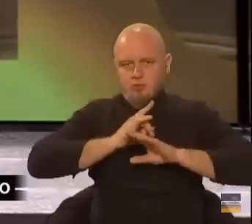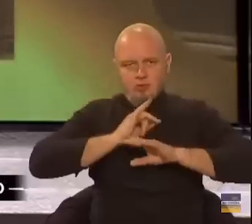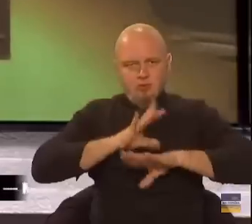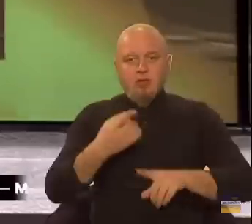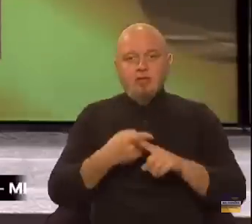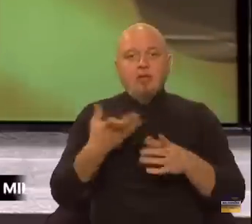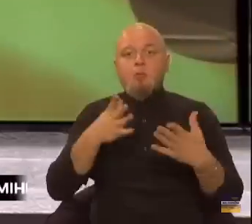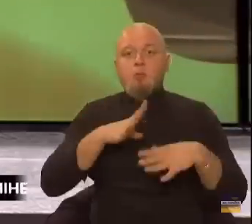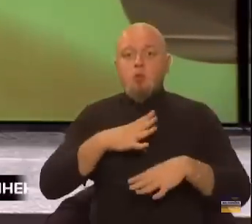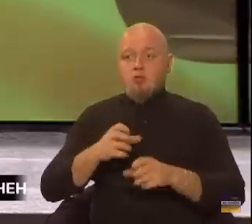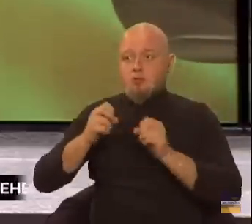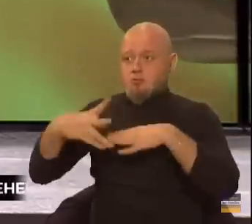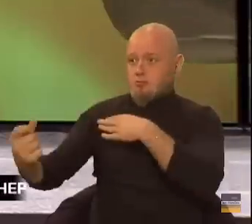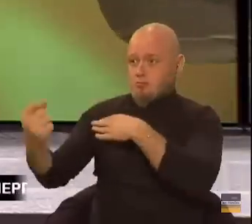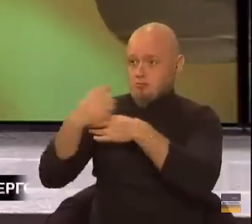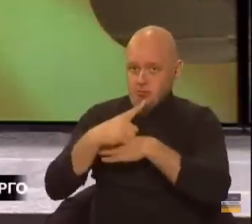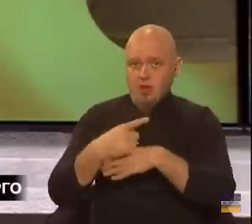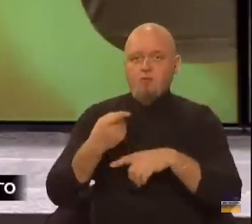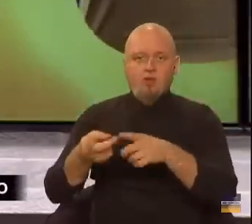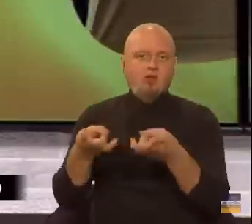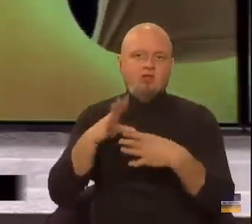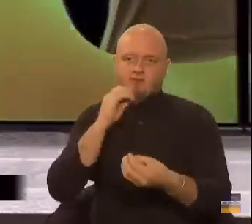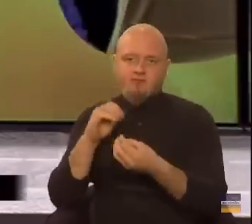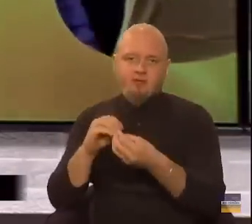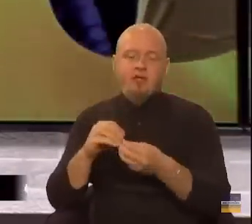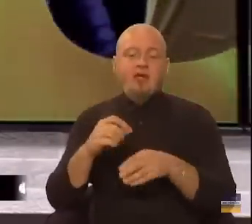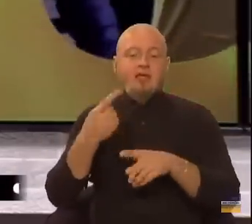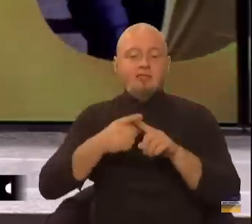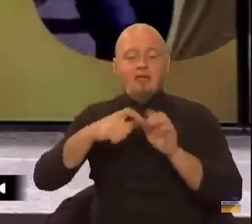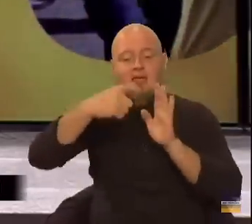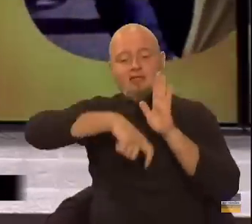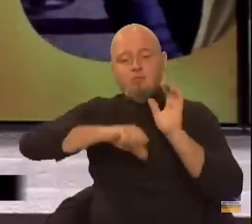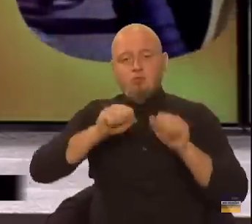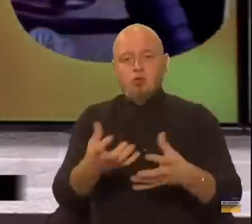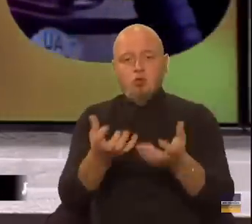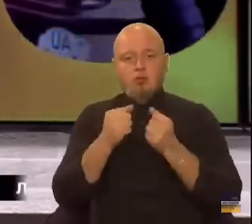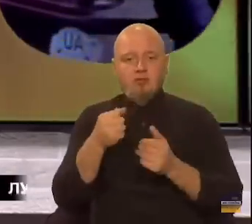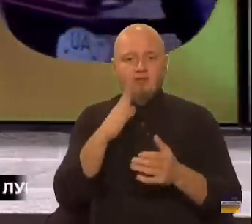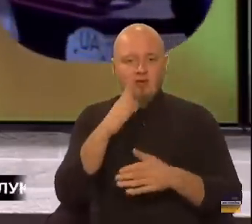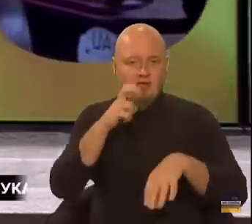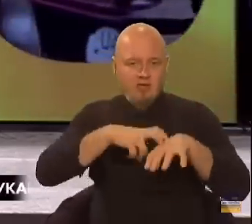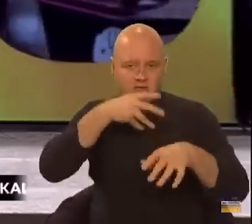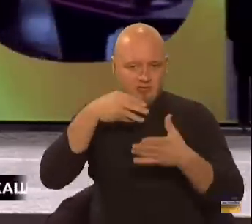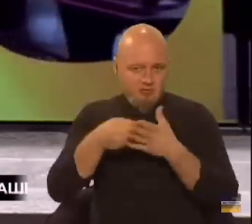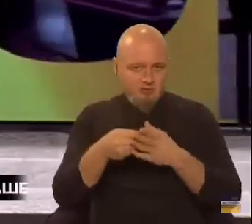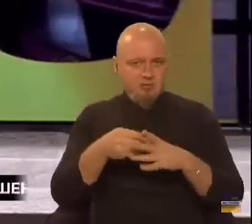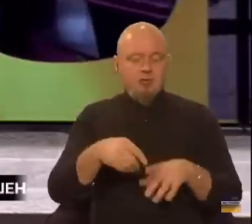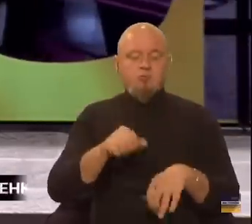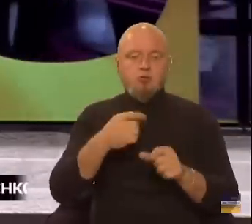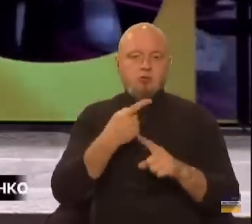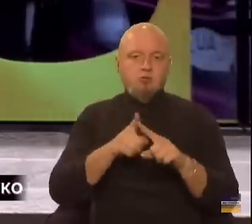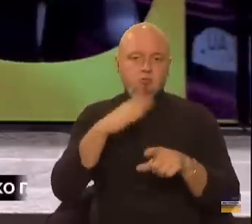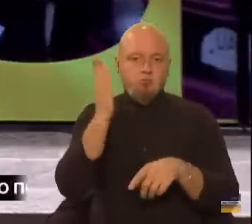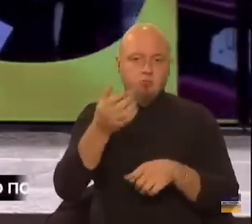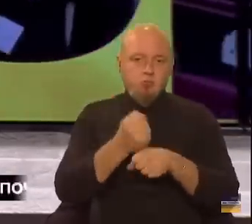рецептурними, вони так і залишаться. Отримати цей рецепт, відповідно, можна у свого лікаря, як сказав пан Віктор Ляшко. Можна це буде зробити навіть дистанційно. за